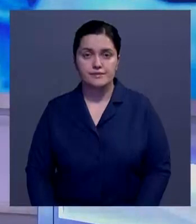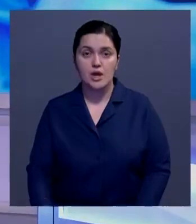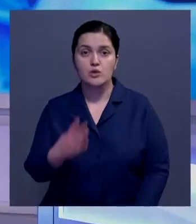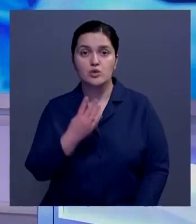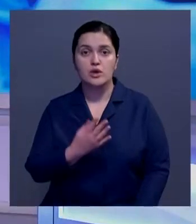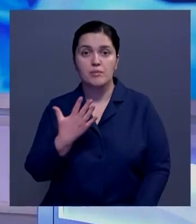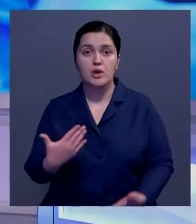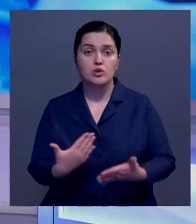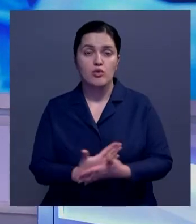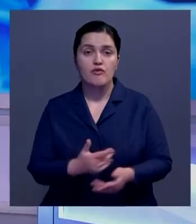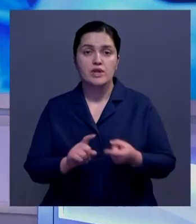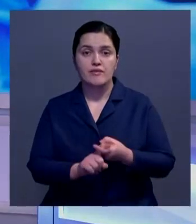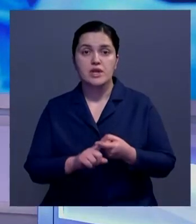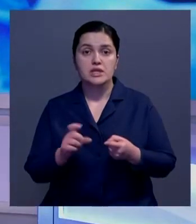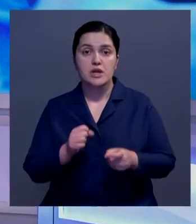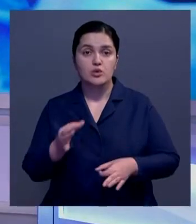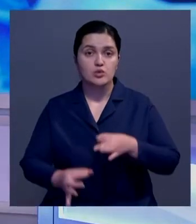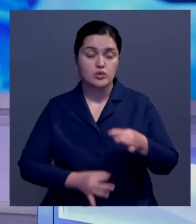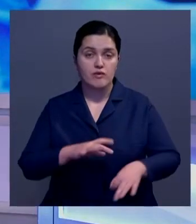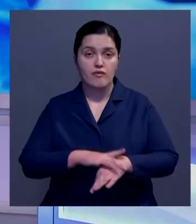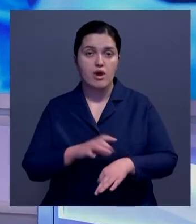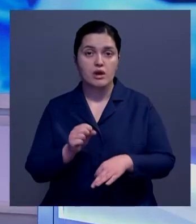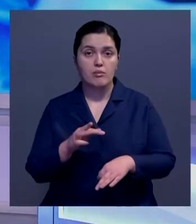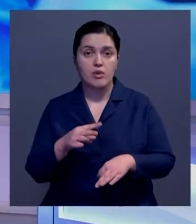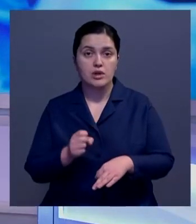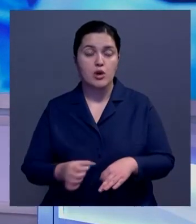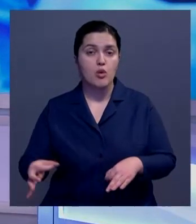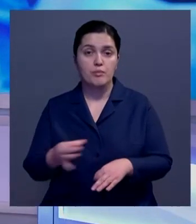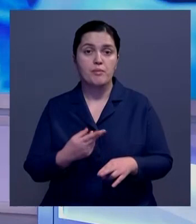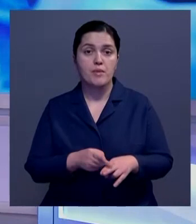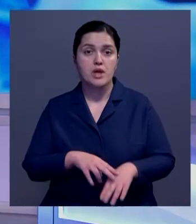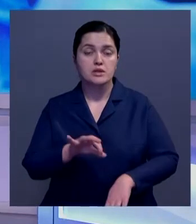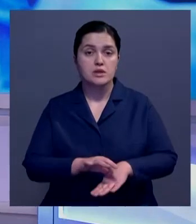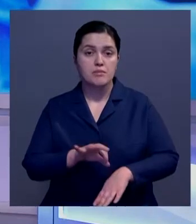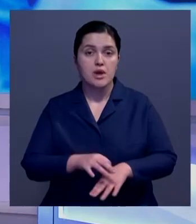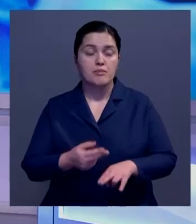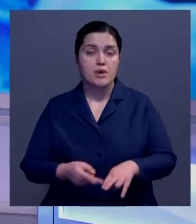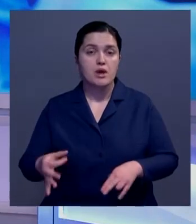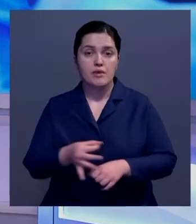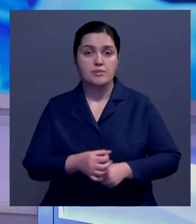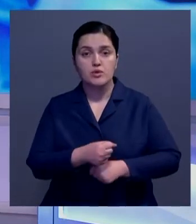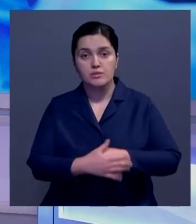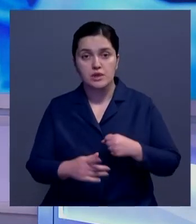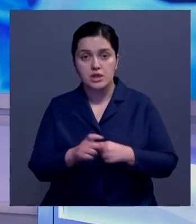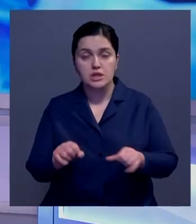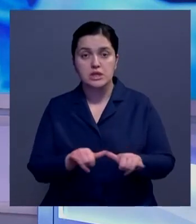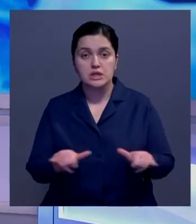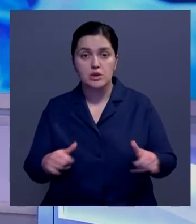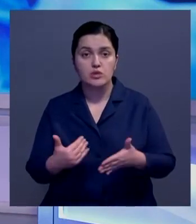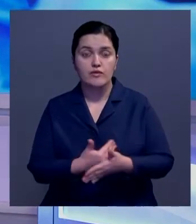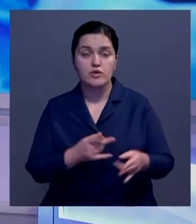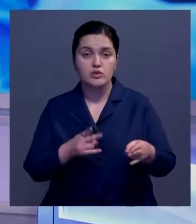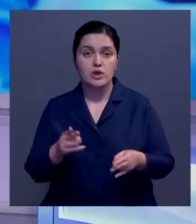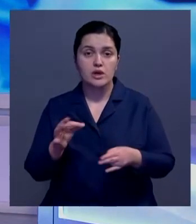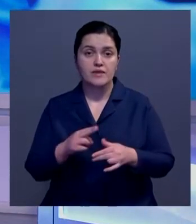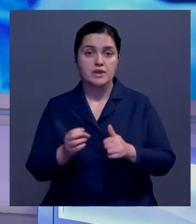45 новых инфицированных за минувшие сутки выявили в Акмолинской области. Наибольшее число заболевших отмечено в областном центре. Из